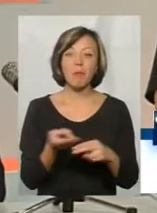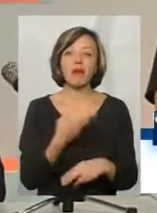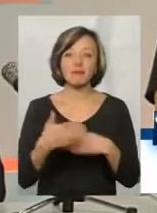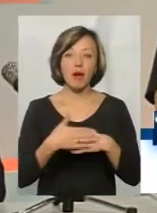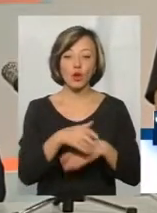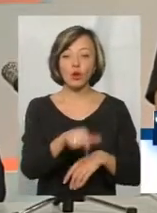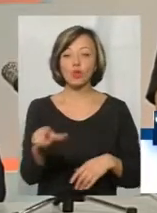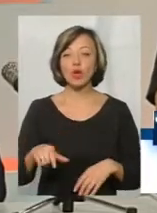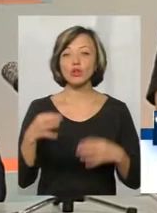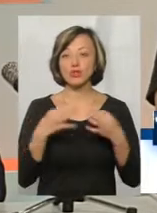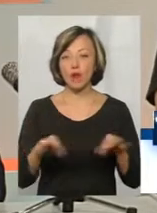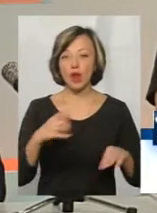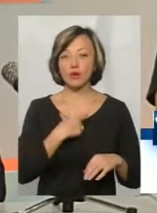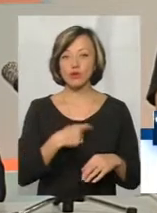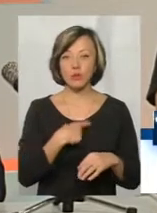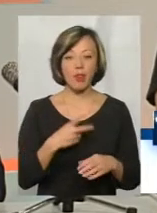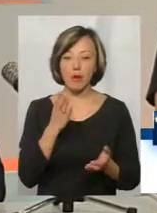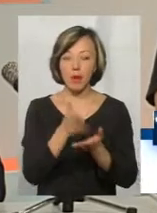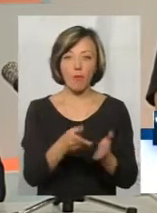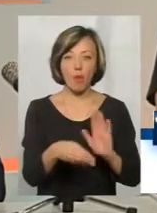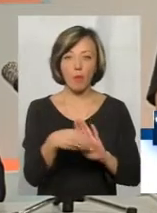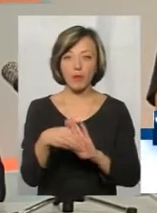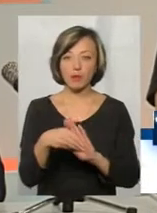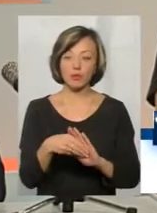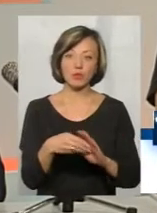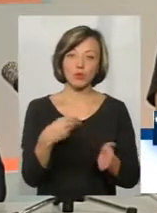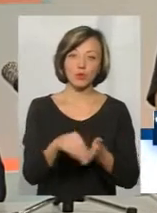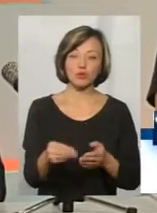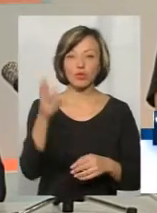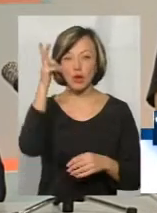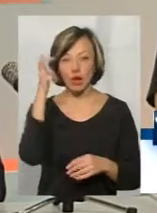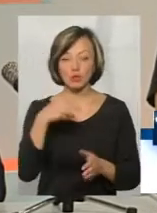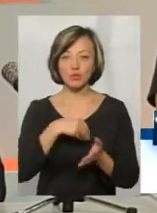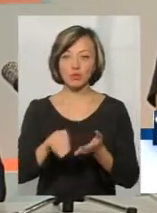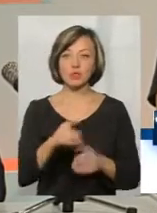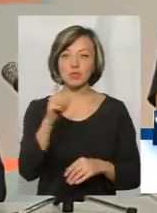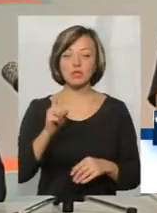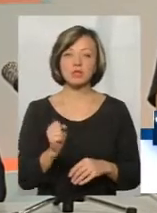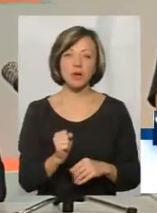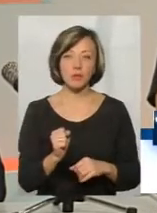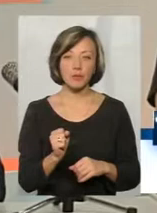дозволяють собі вдаватися або непрямого підкупу, тобто, купуючи там за гречку, купуючи за